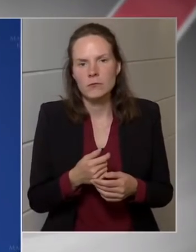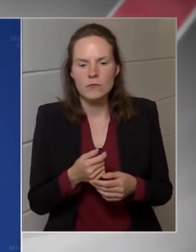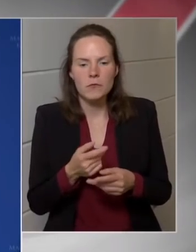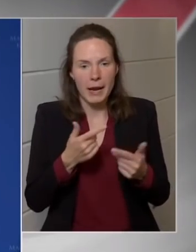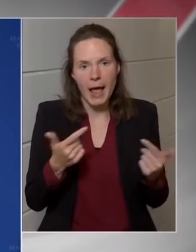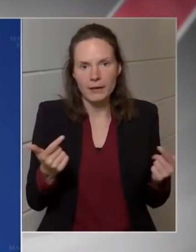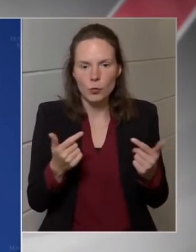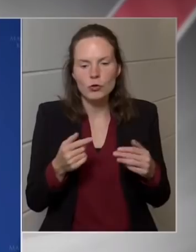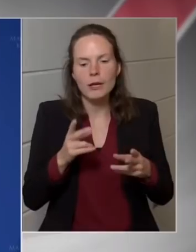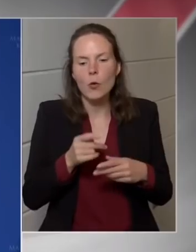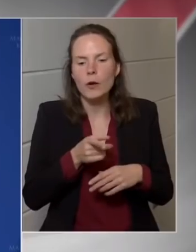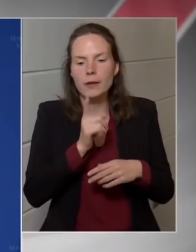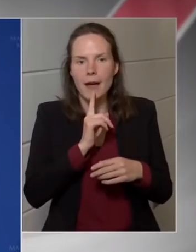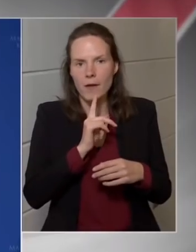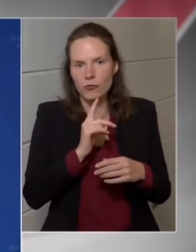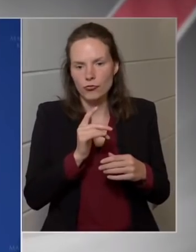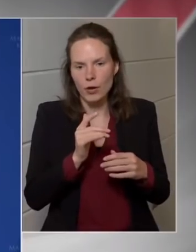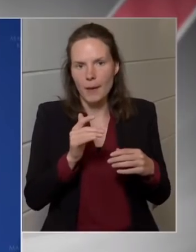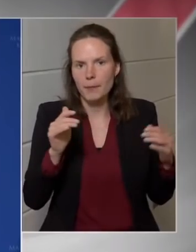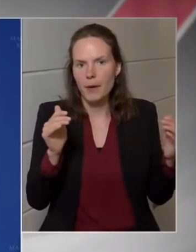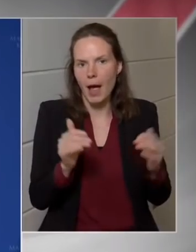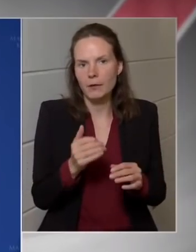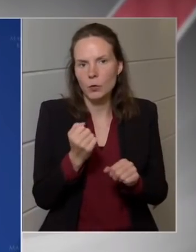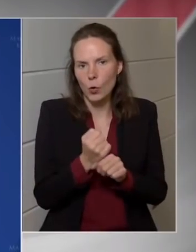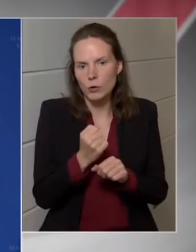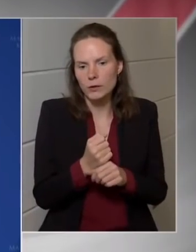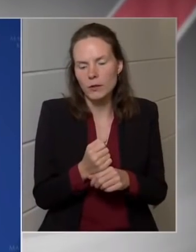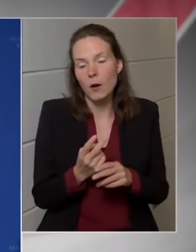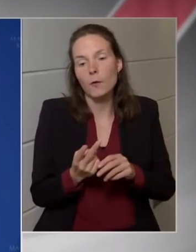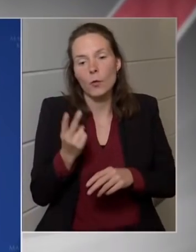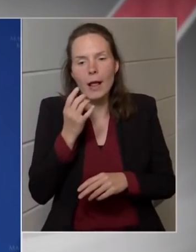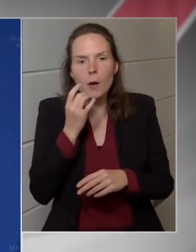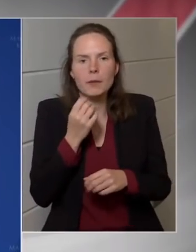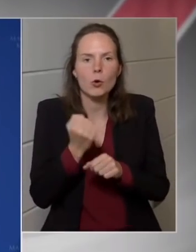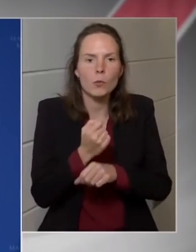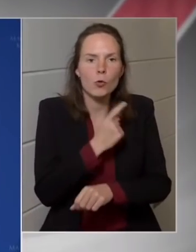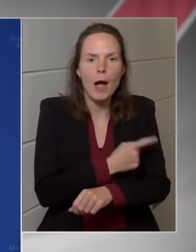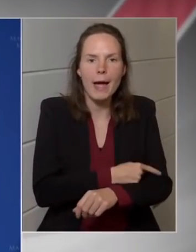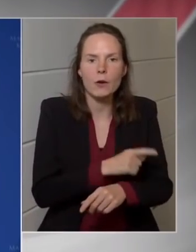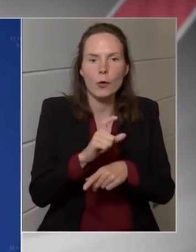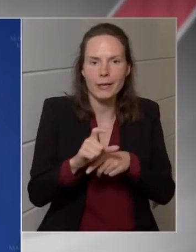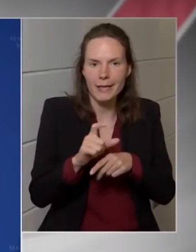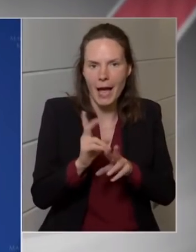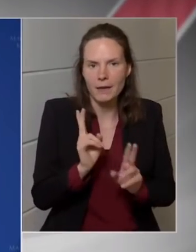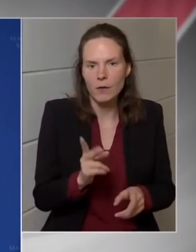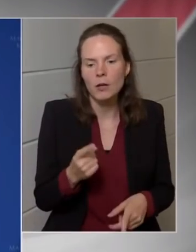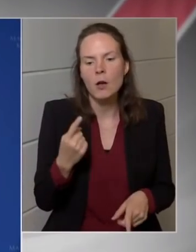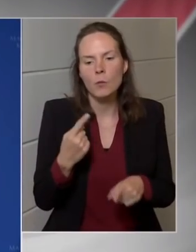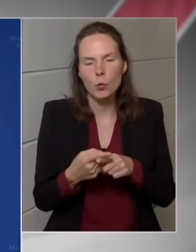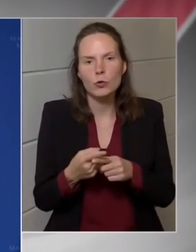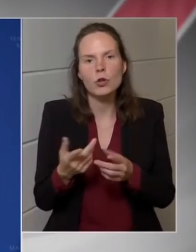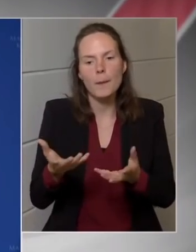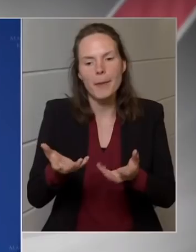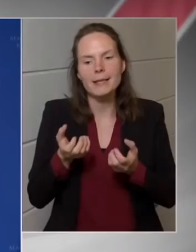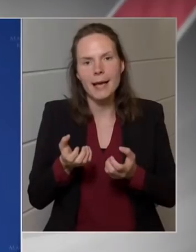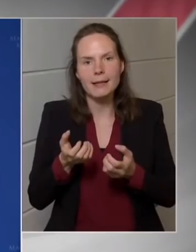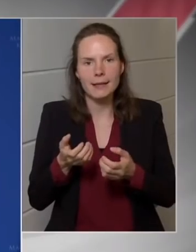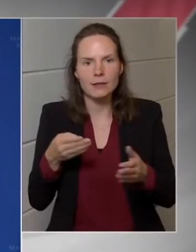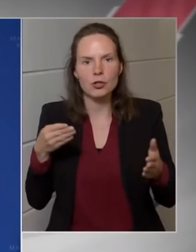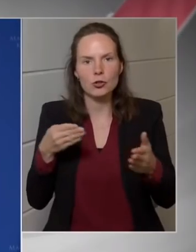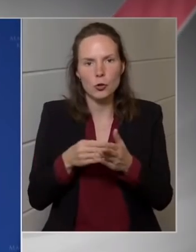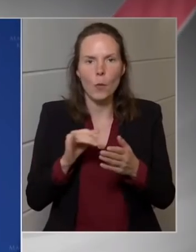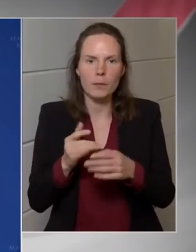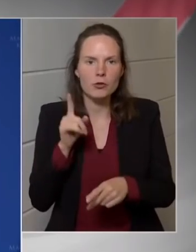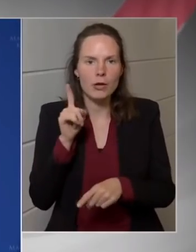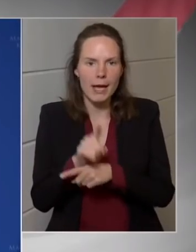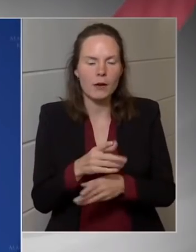főleg egy olyan időszakban, amikor egyébként munkaerő hiány van. Természetesen beszerzési stoppot is el fogunk rendelni, tehát sok tételből áll ez